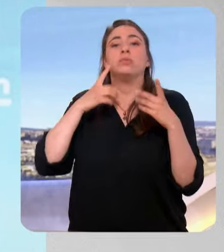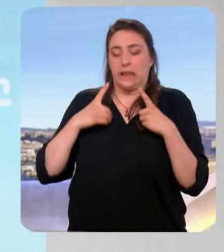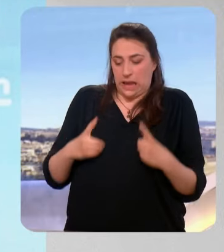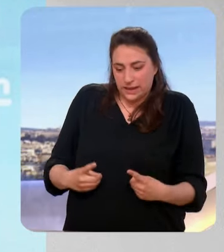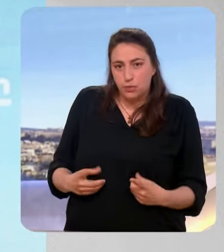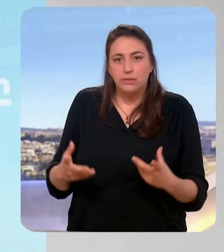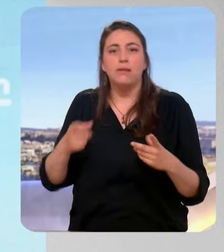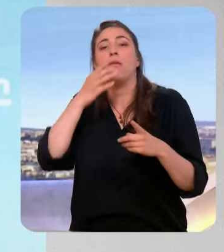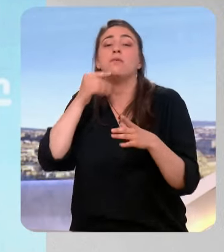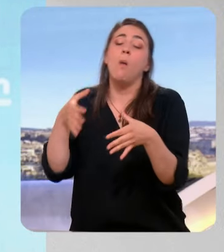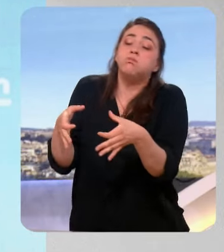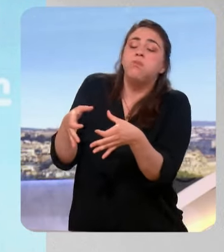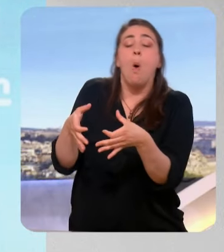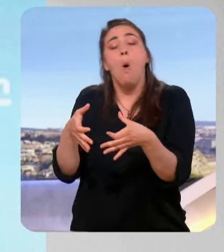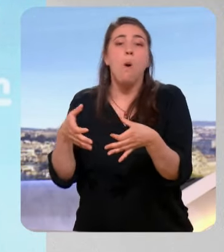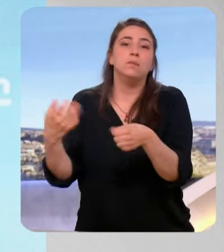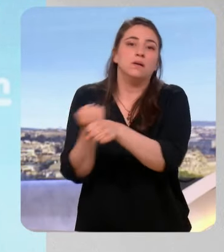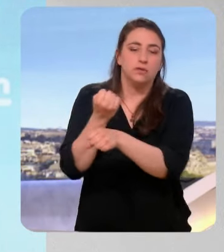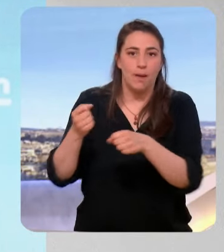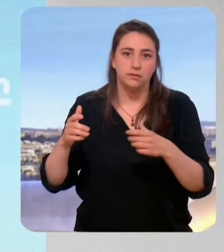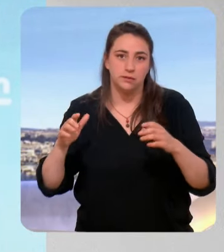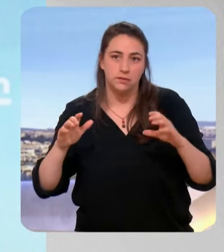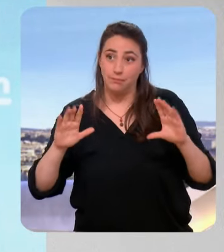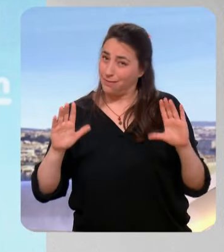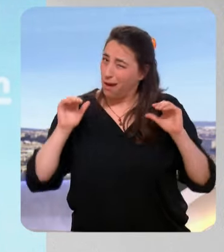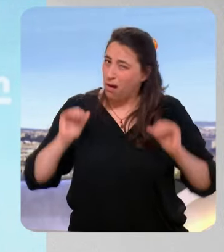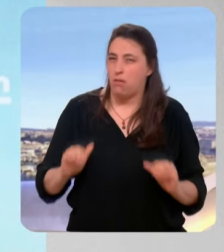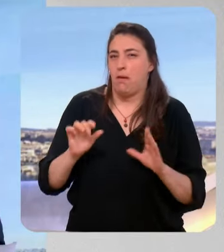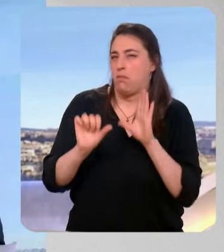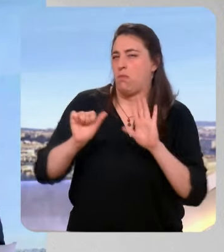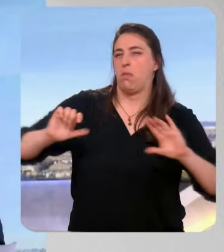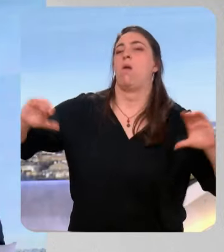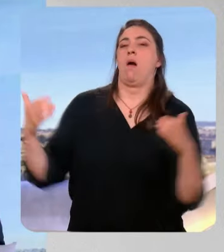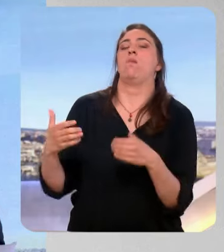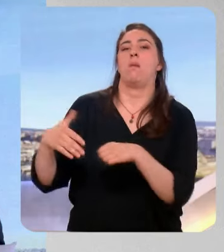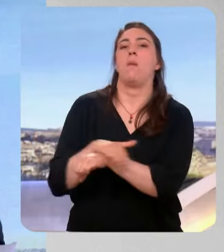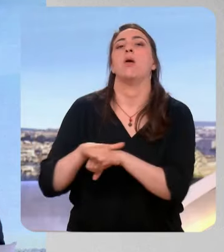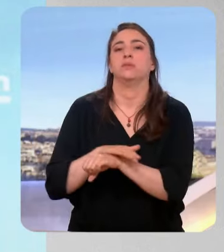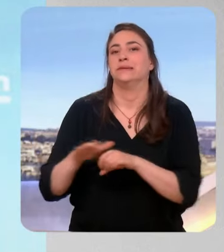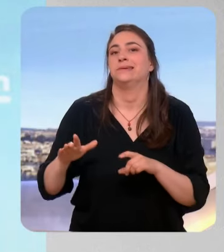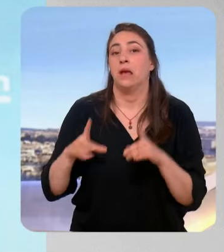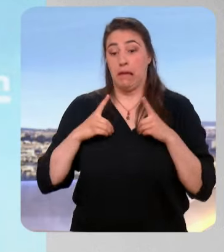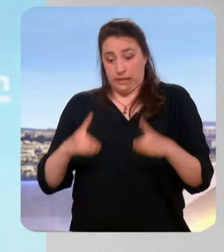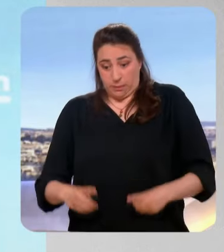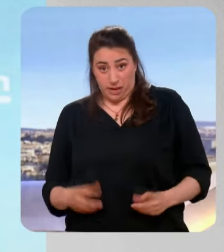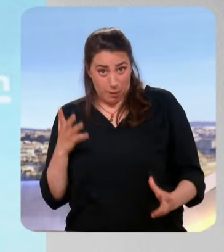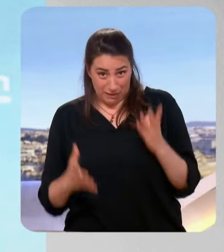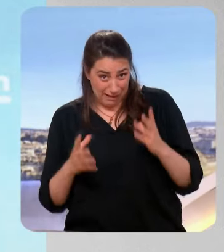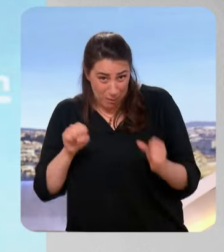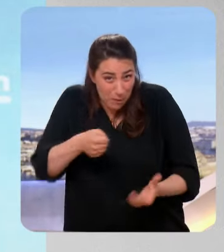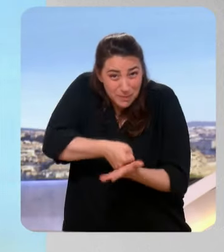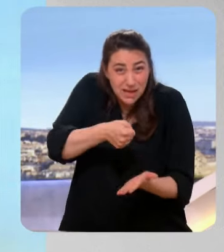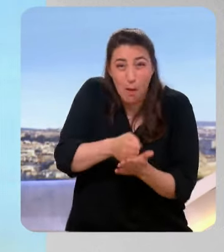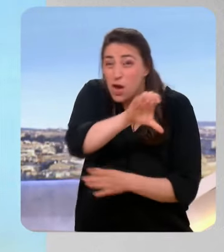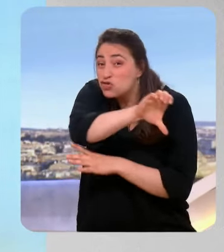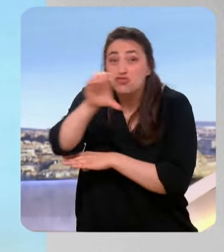rapport à ce qu'on pouvait penser dimanche dernier, ce sera probablement la première force en France et son nombre de députés augmentera peut-être d'une centaine, à minima d'une centaine de députés. Mais est-ce qu